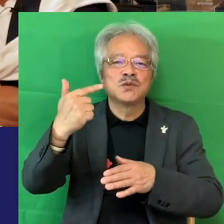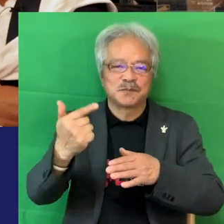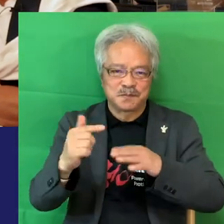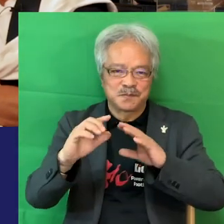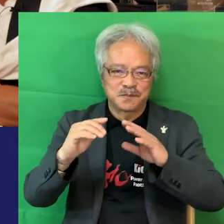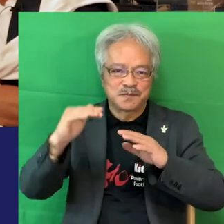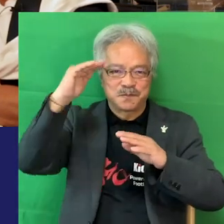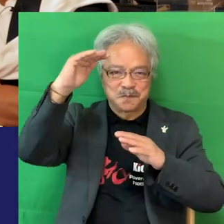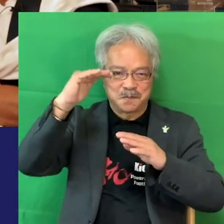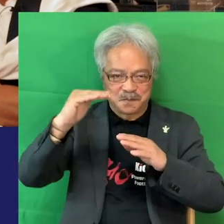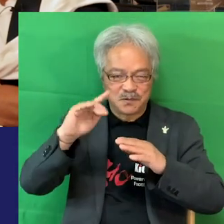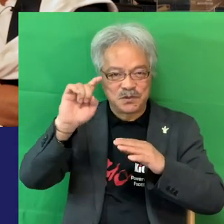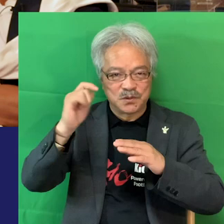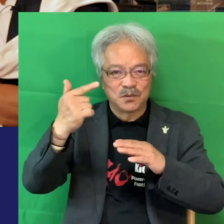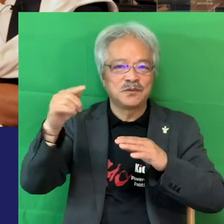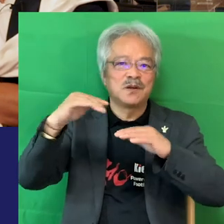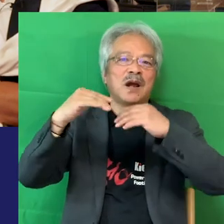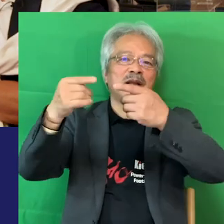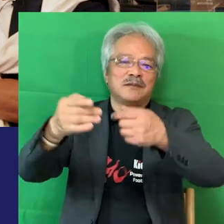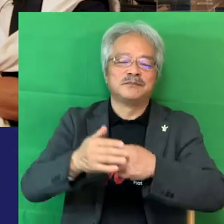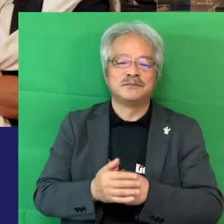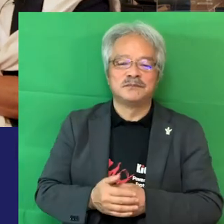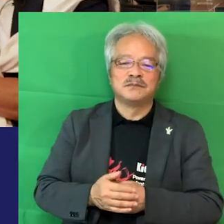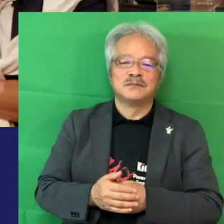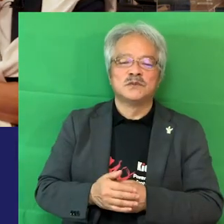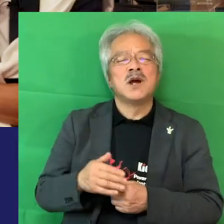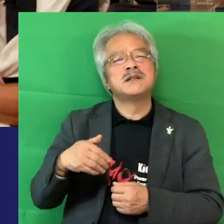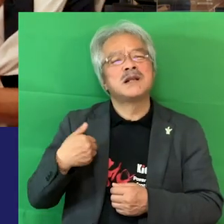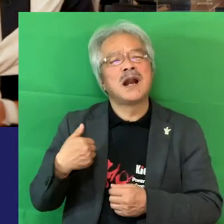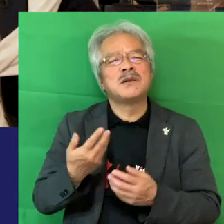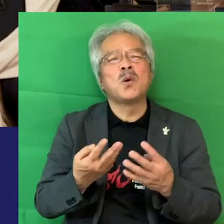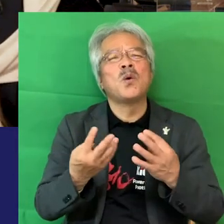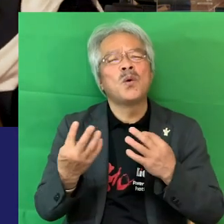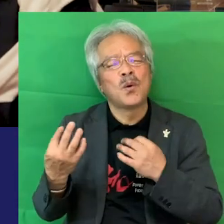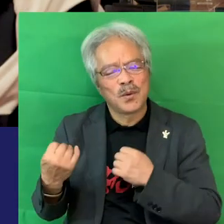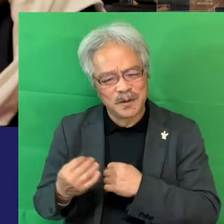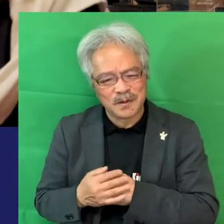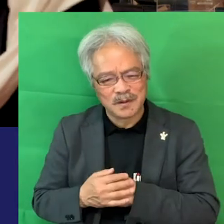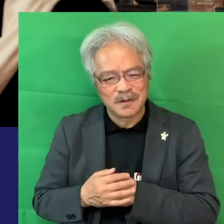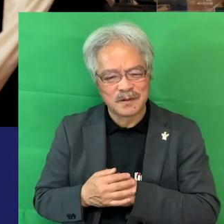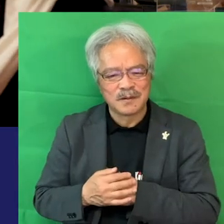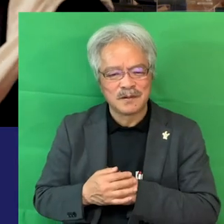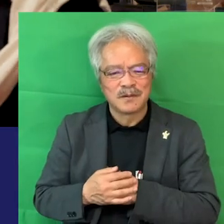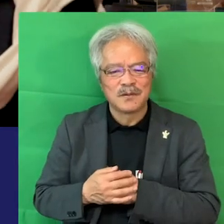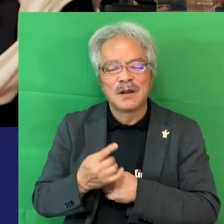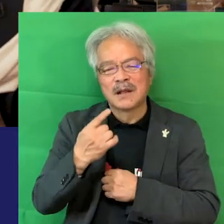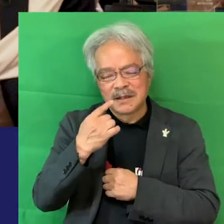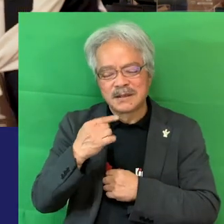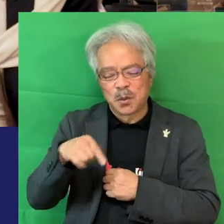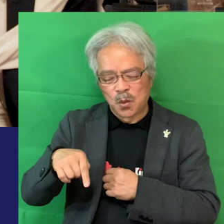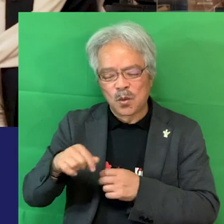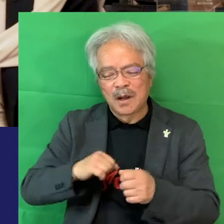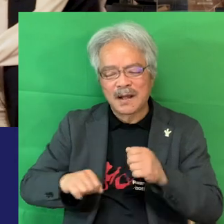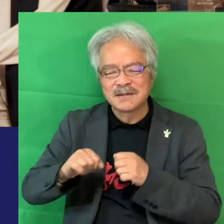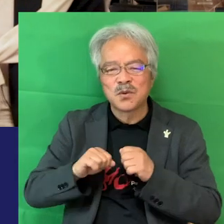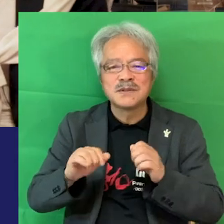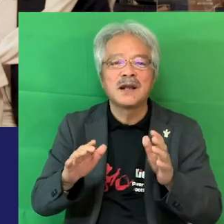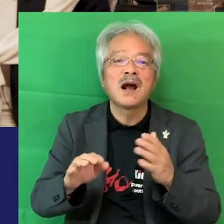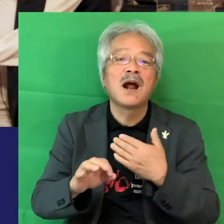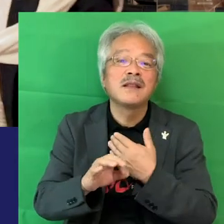このサッカーも多分知らない人多い私活動してなかったら知らなかった知らないか